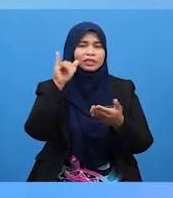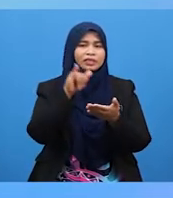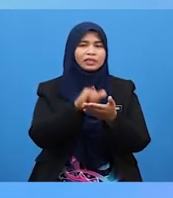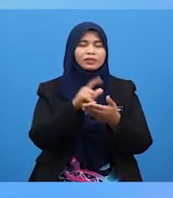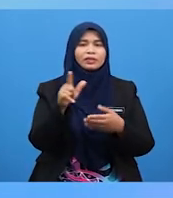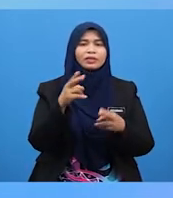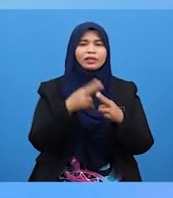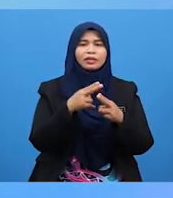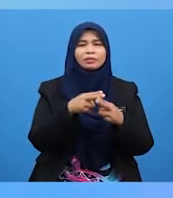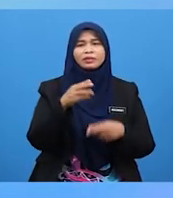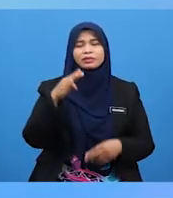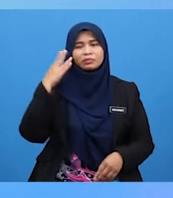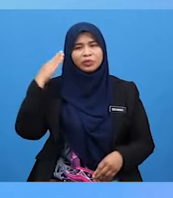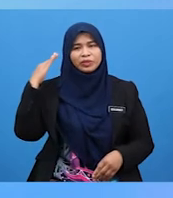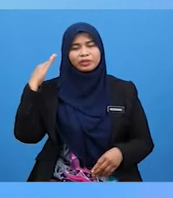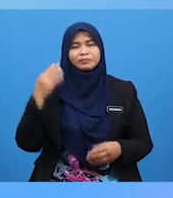dinamakan bunyi.